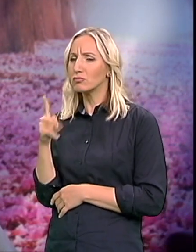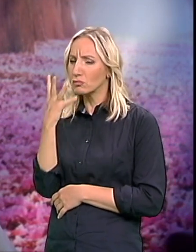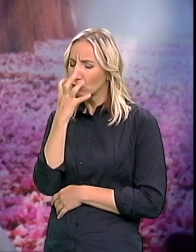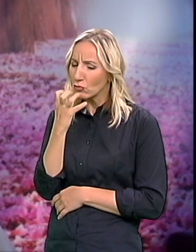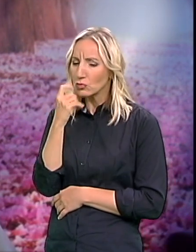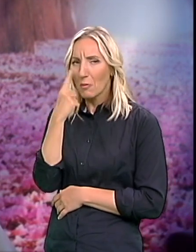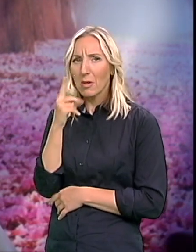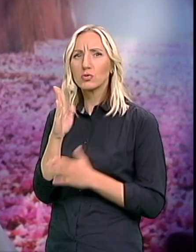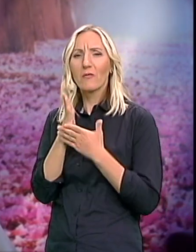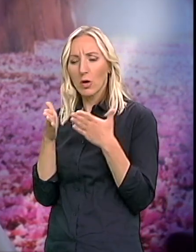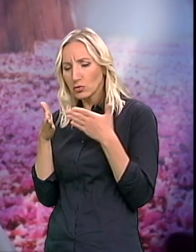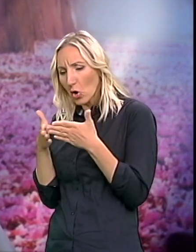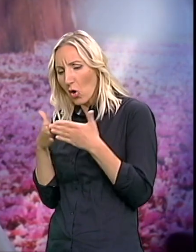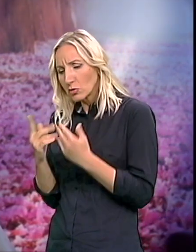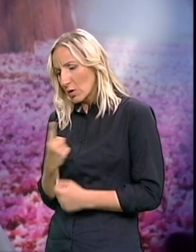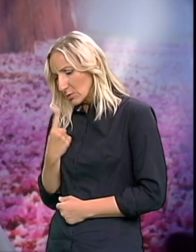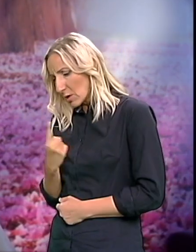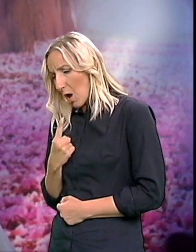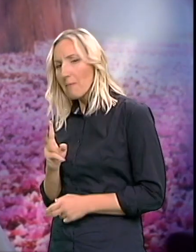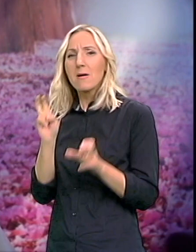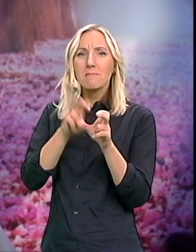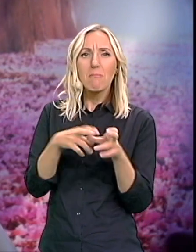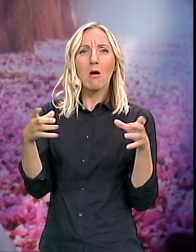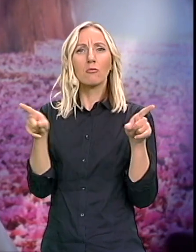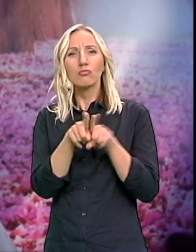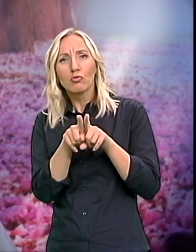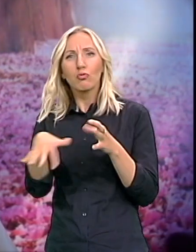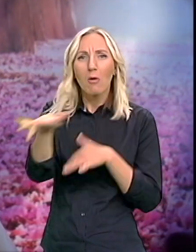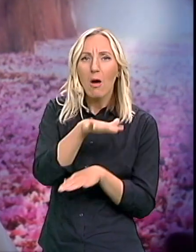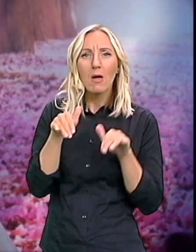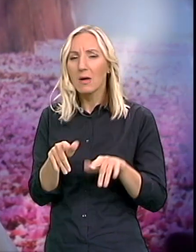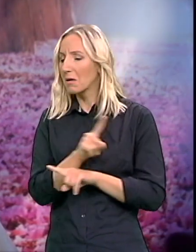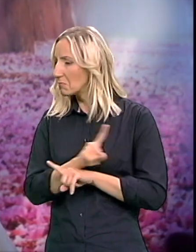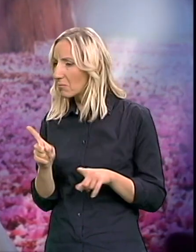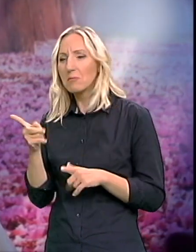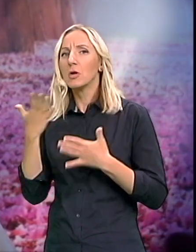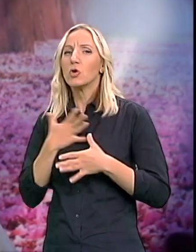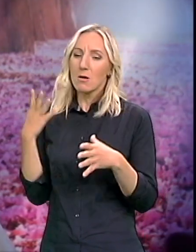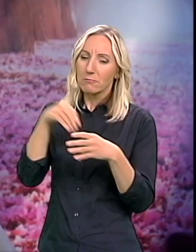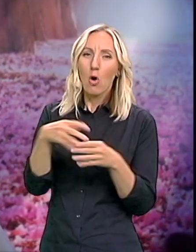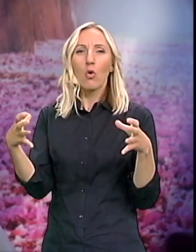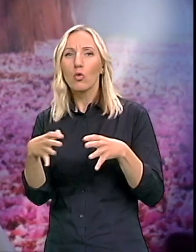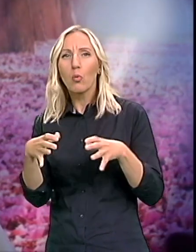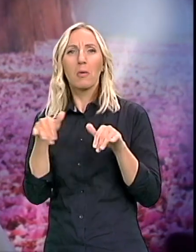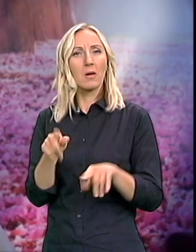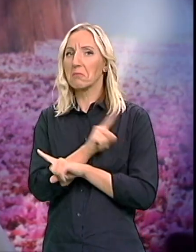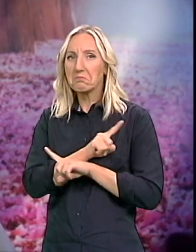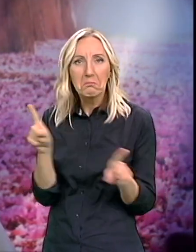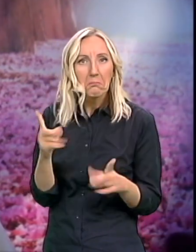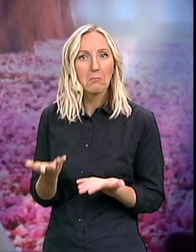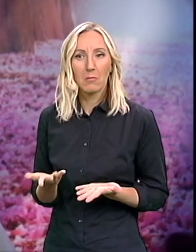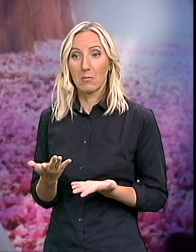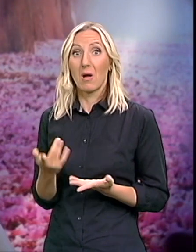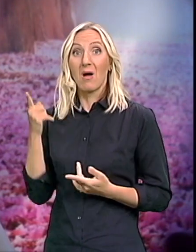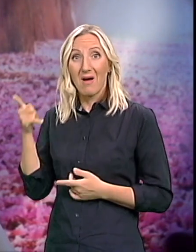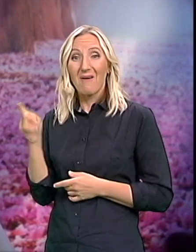ćošku Da se ne pridružuje drugarima kod igre Da ne želi da učestvuje u grupnim igrama Da im je mnogo teško i